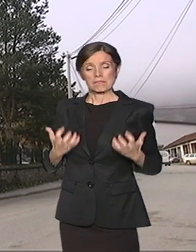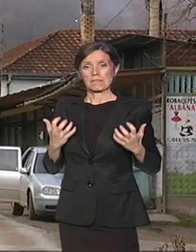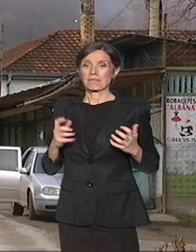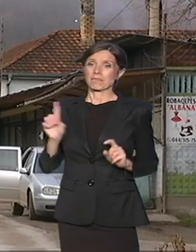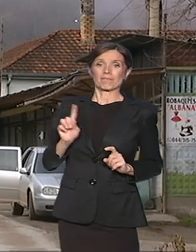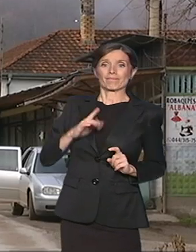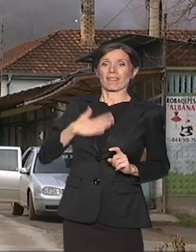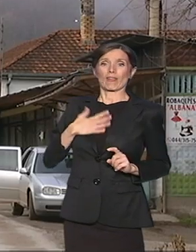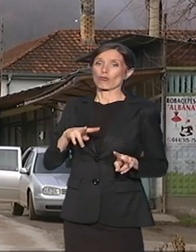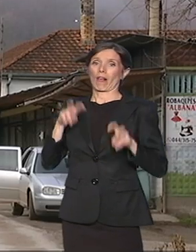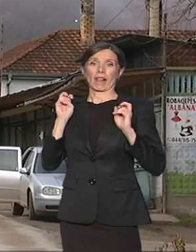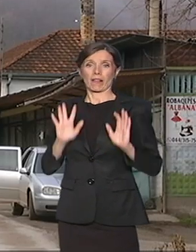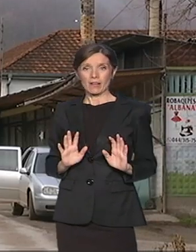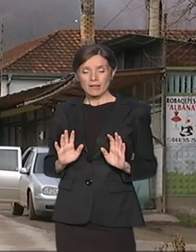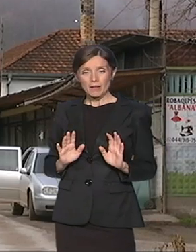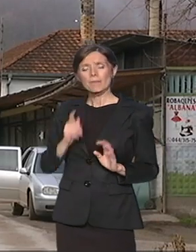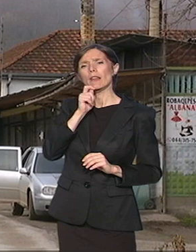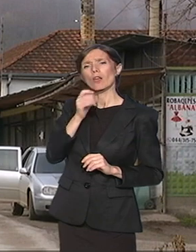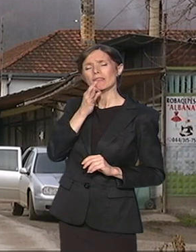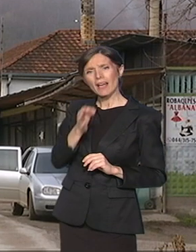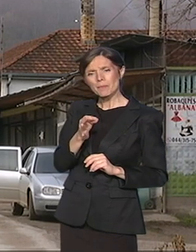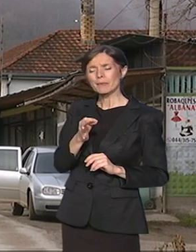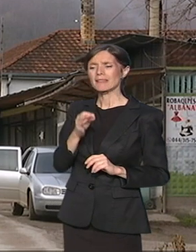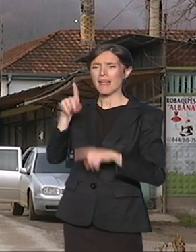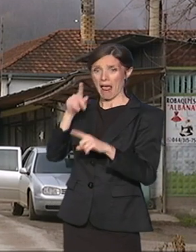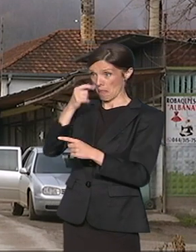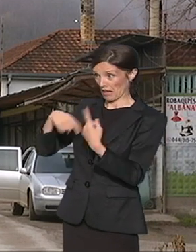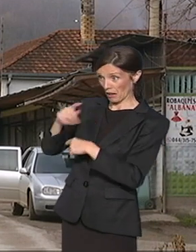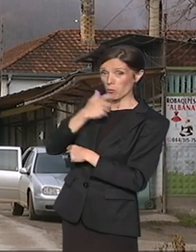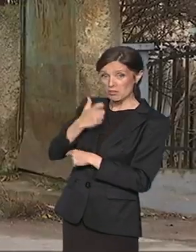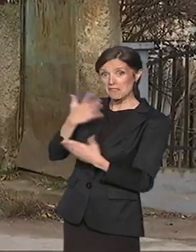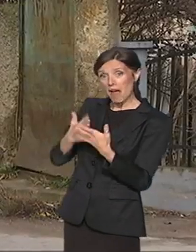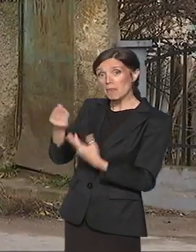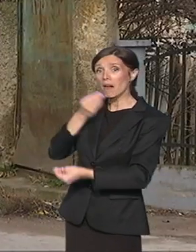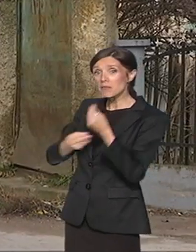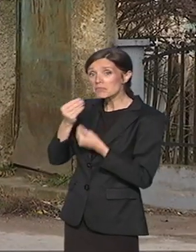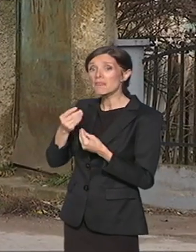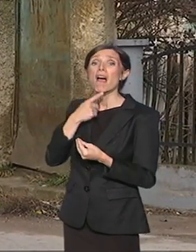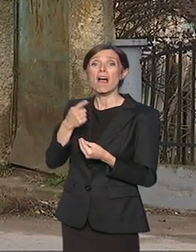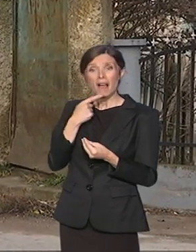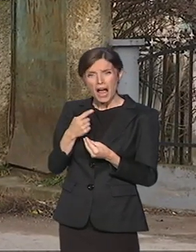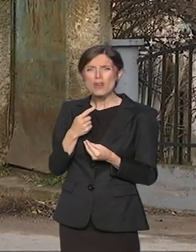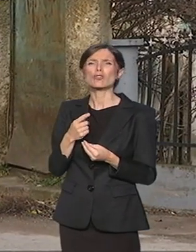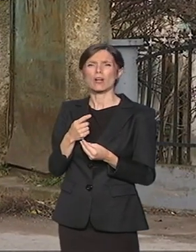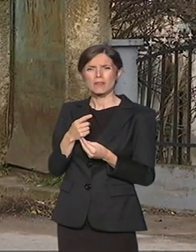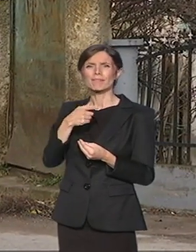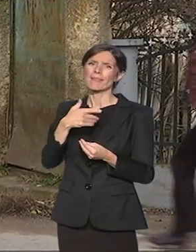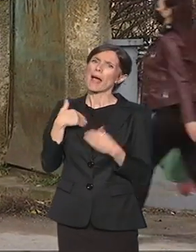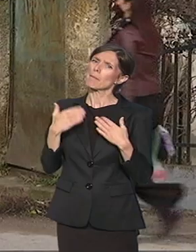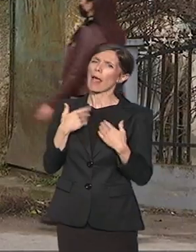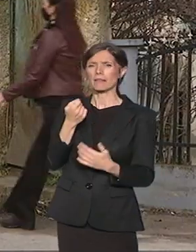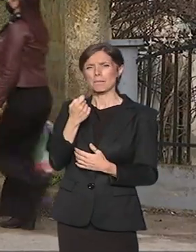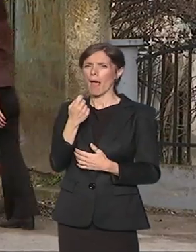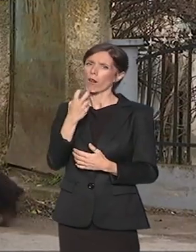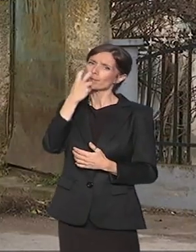ovakvim krajevima. Imali smo prilike da čujemo ovde od nekih meštena, starijih ljudi, koji kažu da su malo i mladi